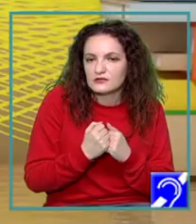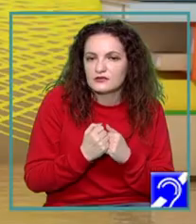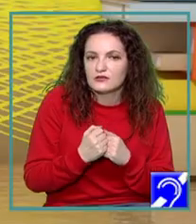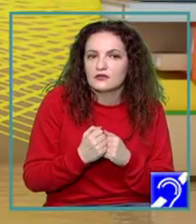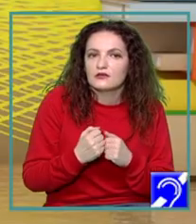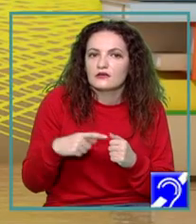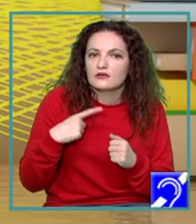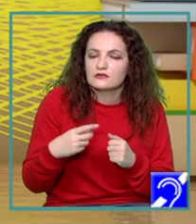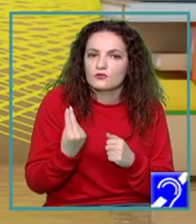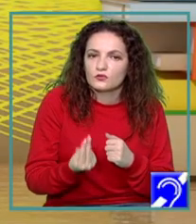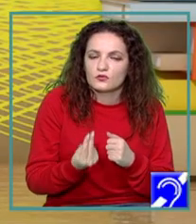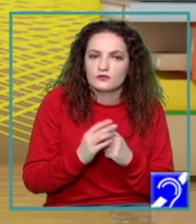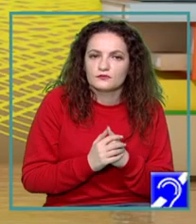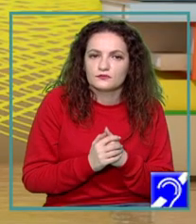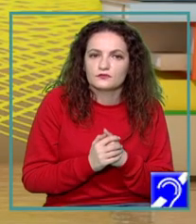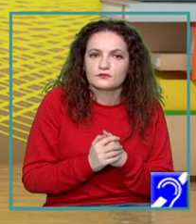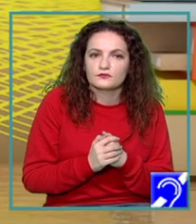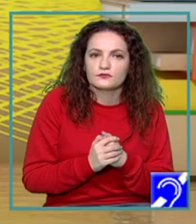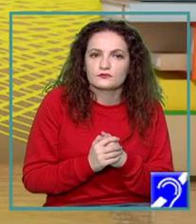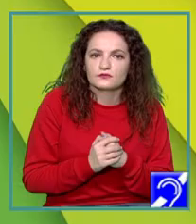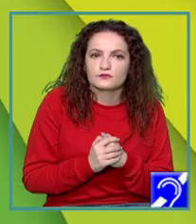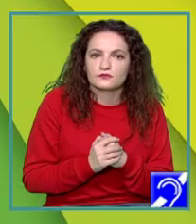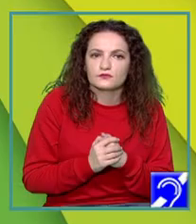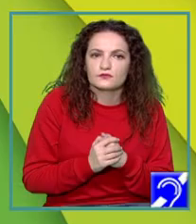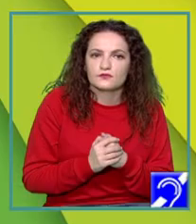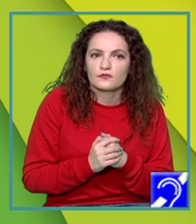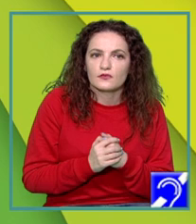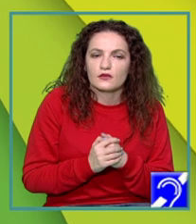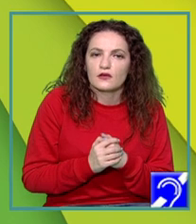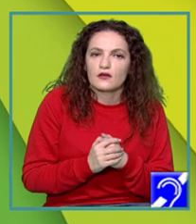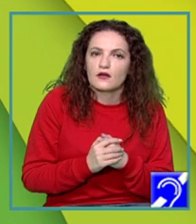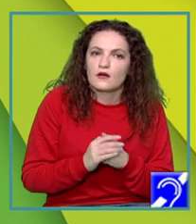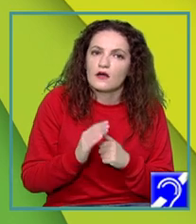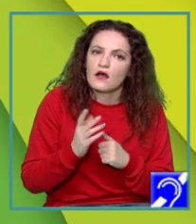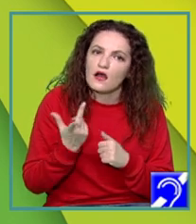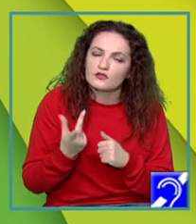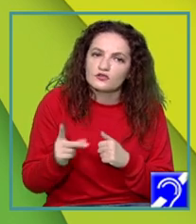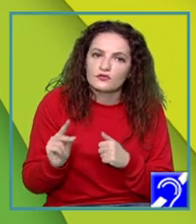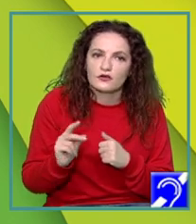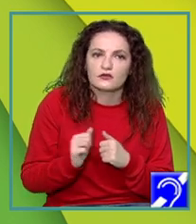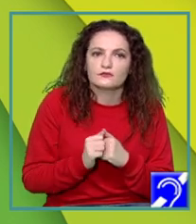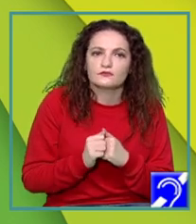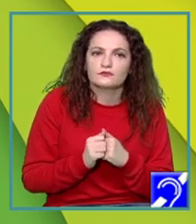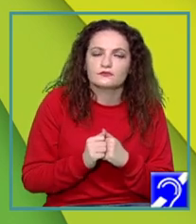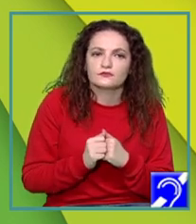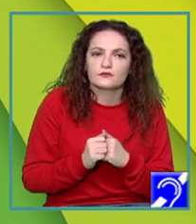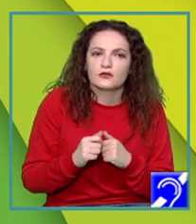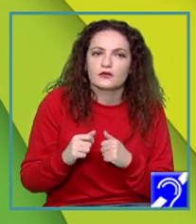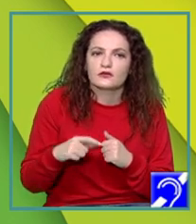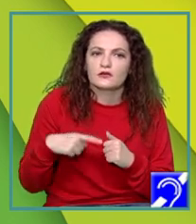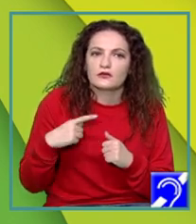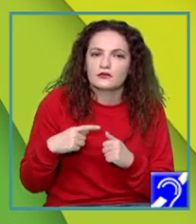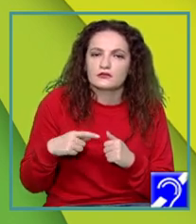funcționează foarte bine. Un alt instrument pe care vreau să îl împărtășesc cu voi astăzi